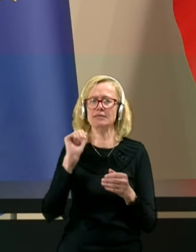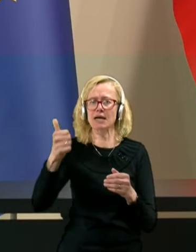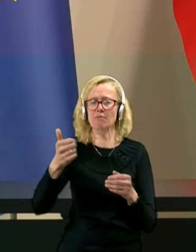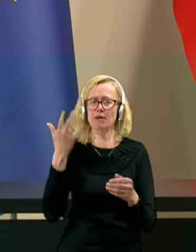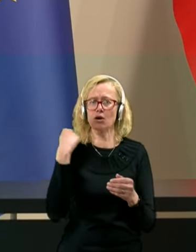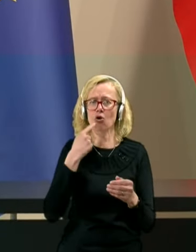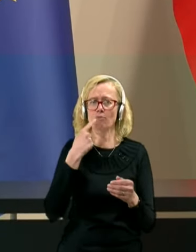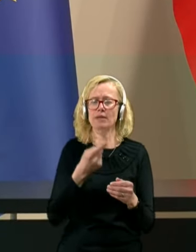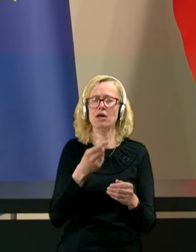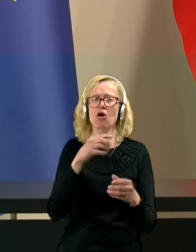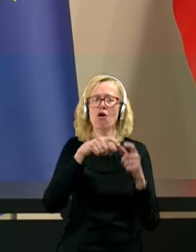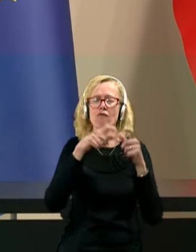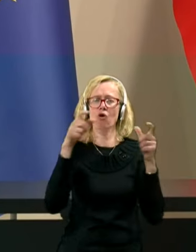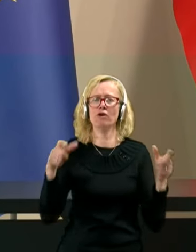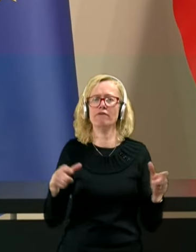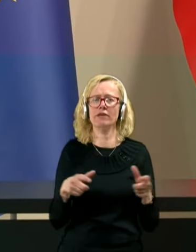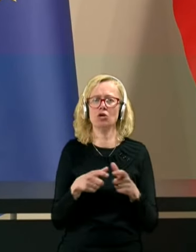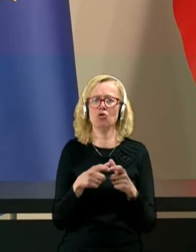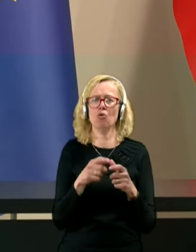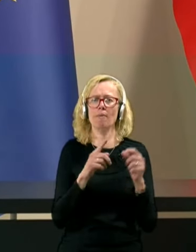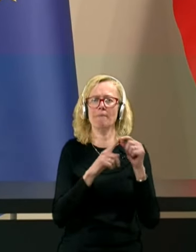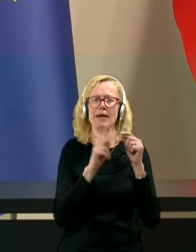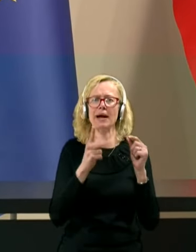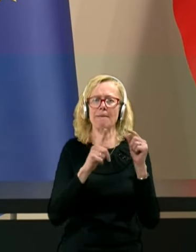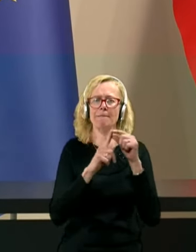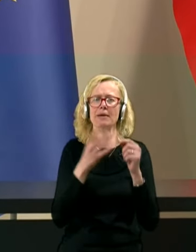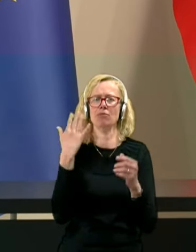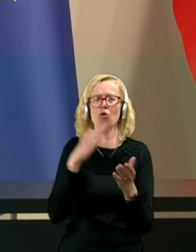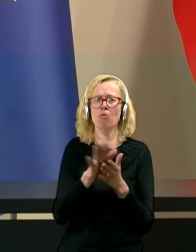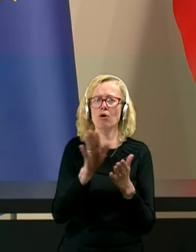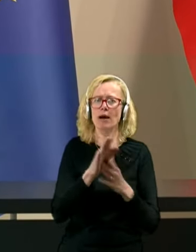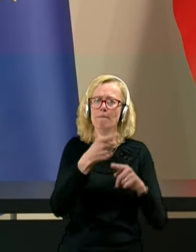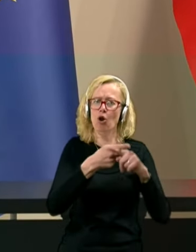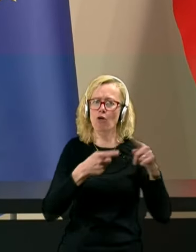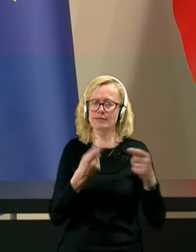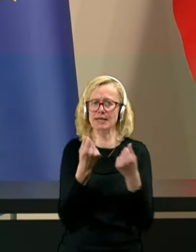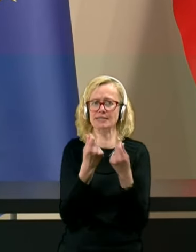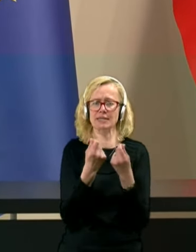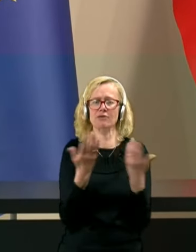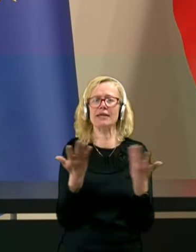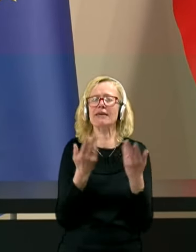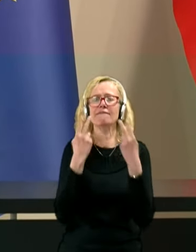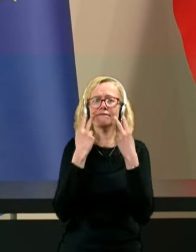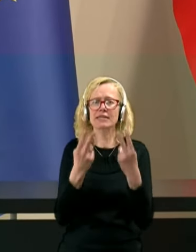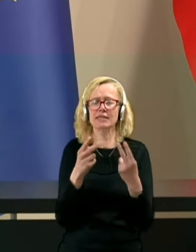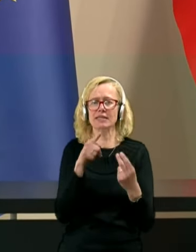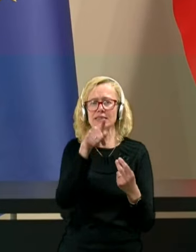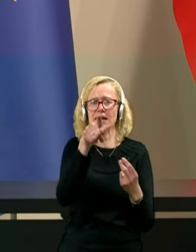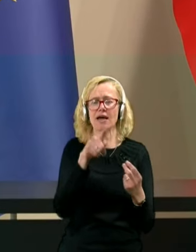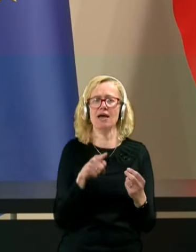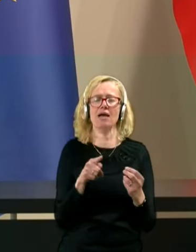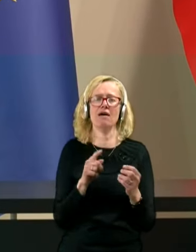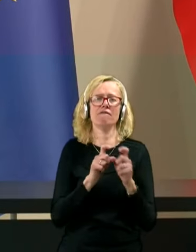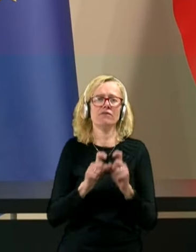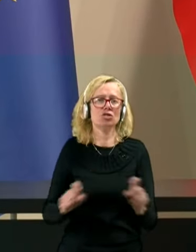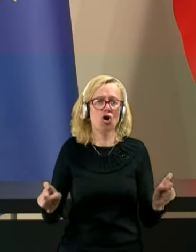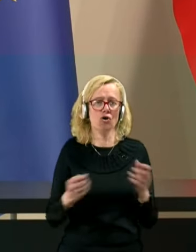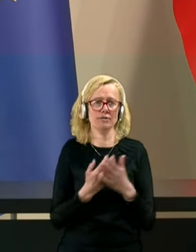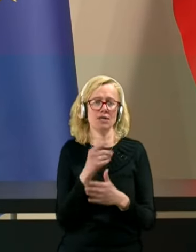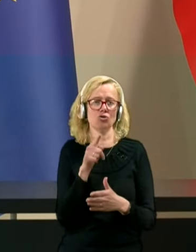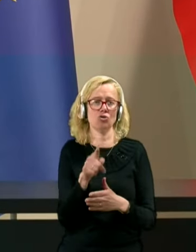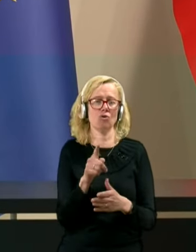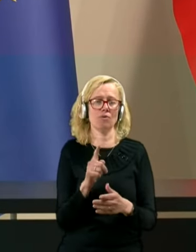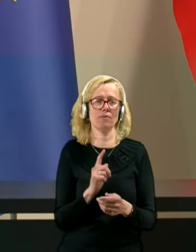omenili, da v okviru PKP-jo je bilo do zdaj porabljenih polovica nekako sredstev, ki vidite v bistvu vzroke za to